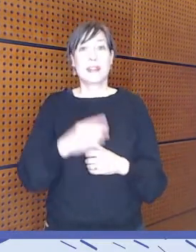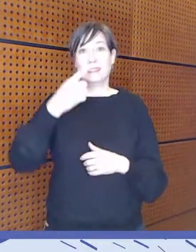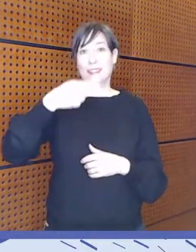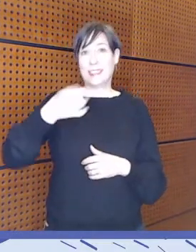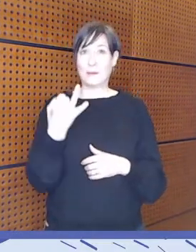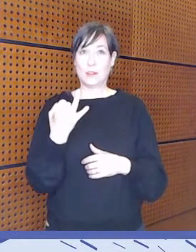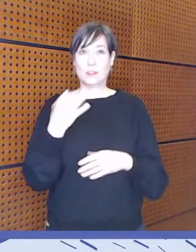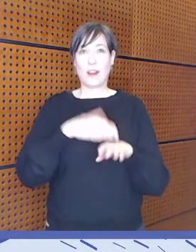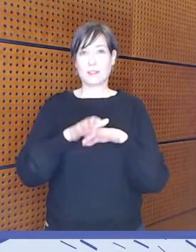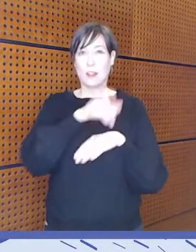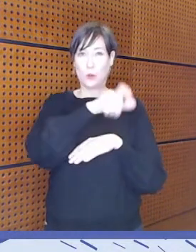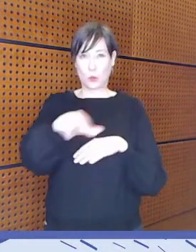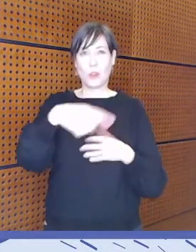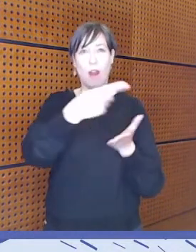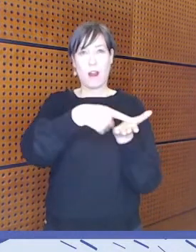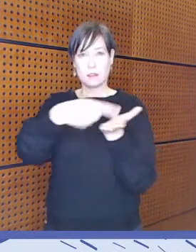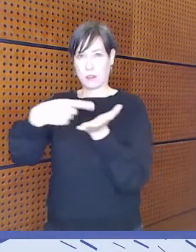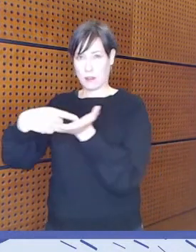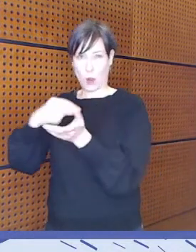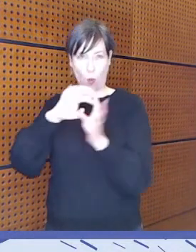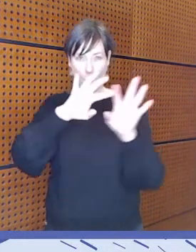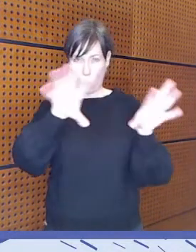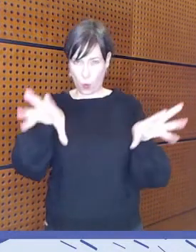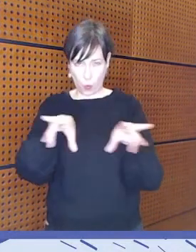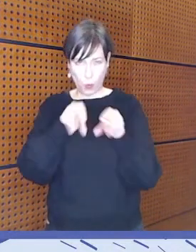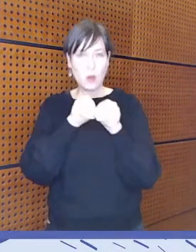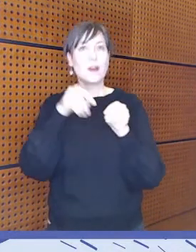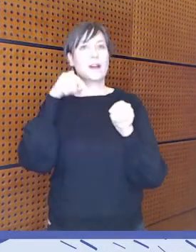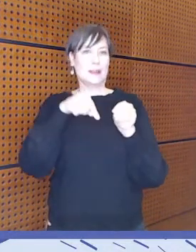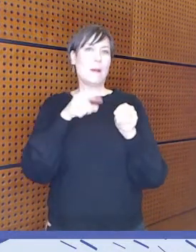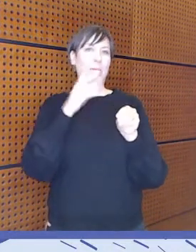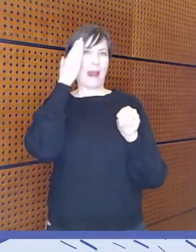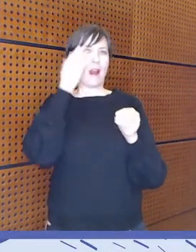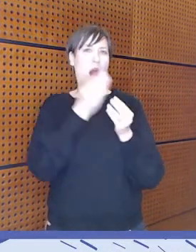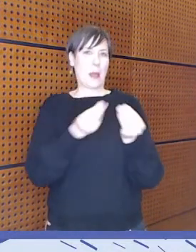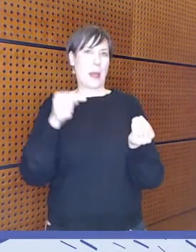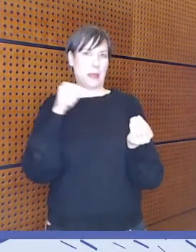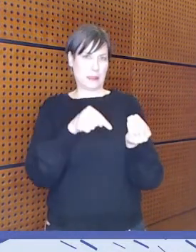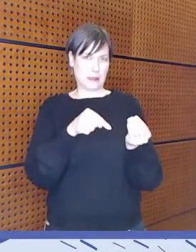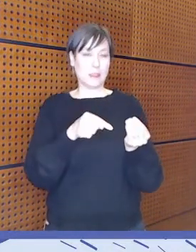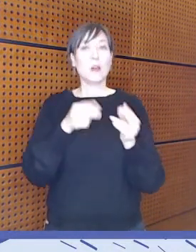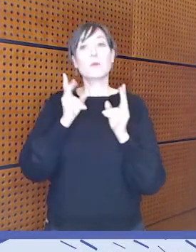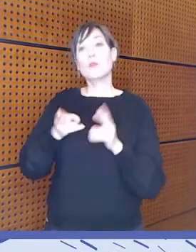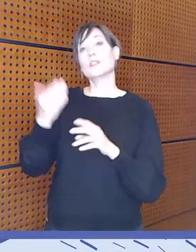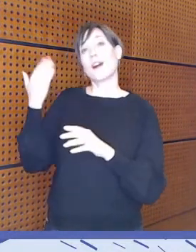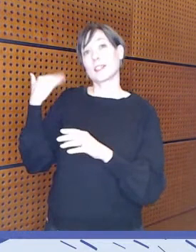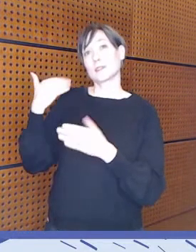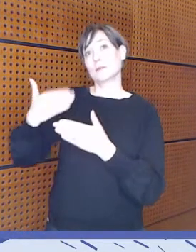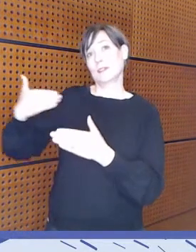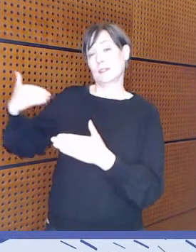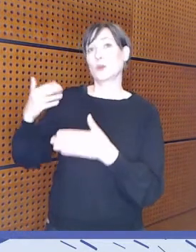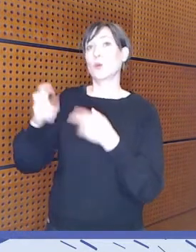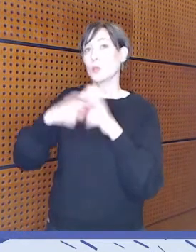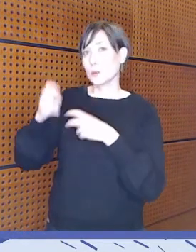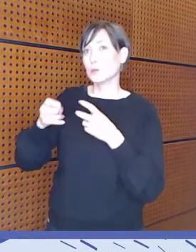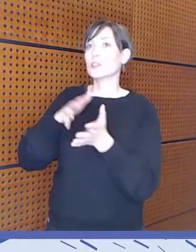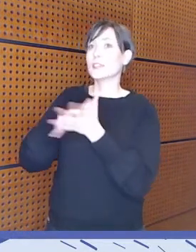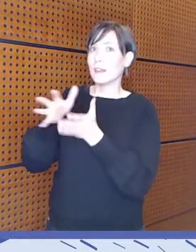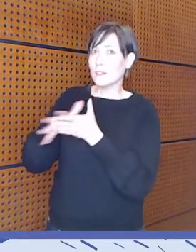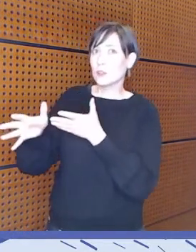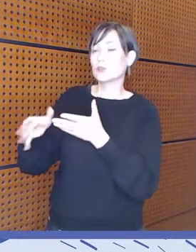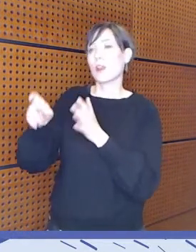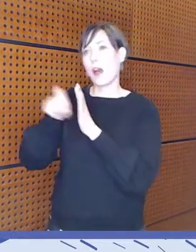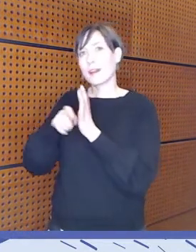asiantuntijahaastattelun perusteella se oli se meidän päääännössä tässä, mutta toki sitten meillä oli myös aikaisempia tutkimuksia, selvityksiä, näitä